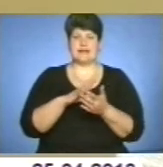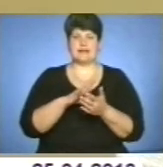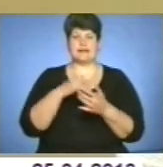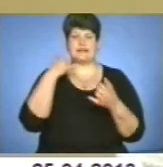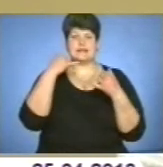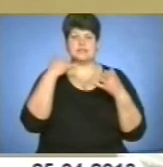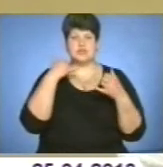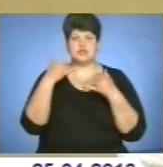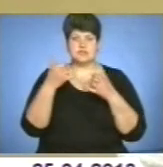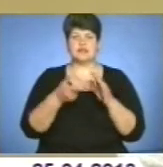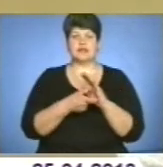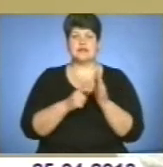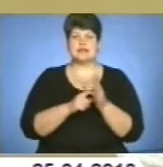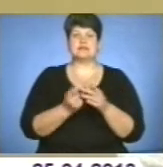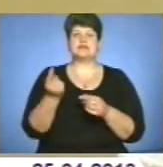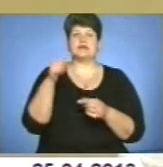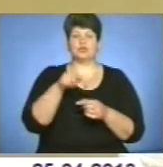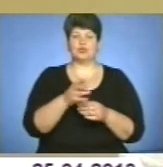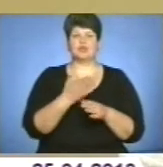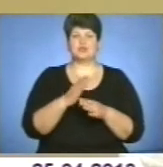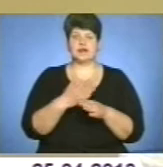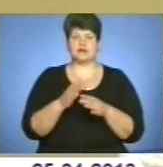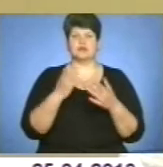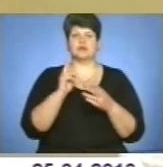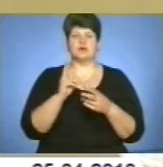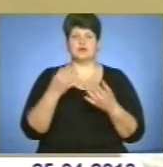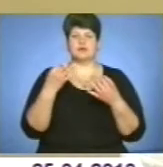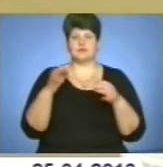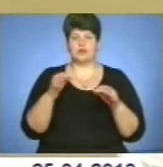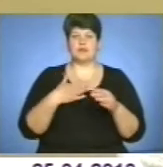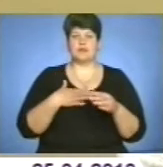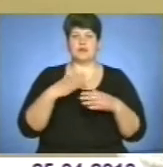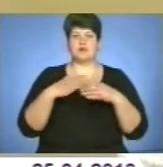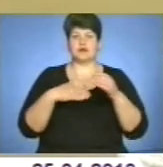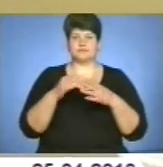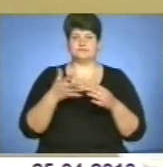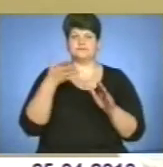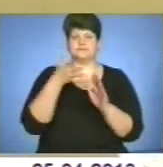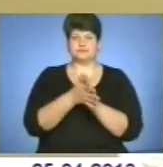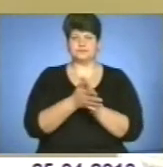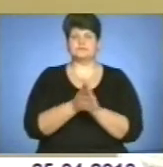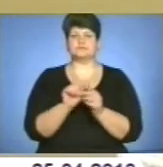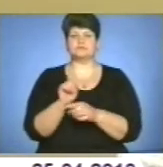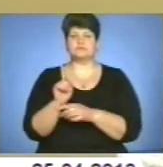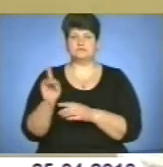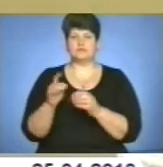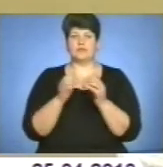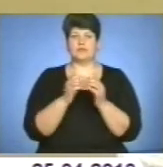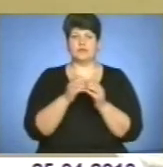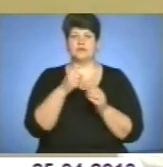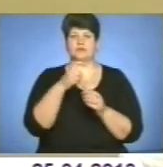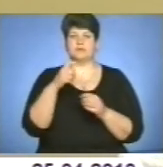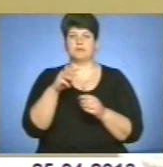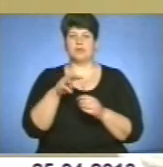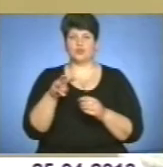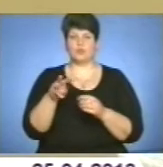То есть за ту часть, которая позволит нам на практике реализовать стандарты доезда 10 минут по городу и 20